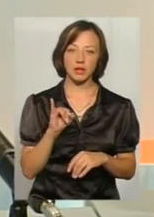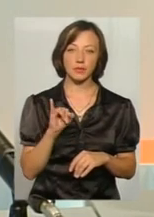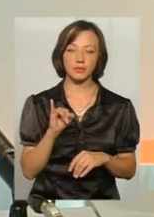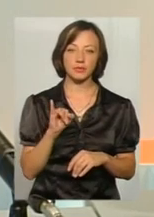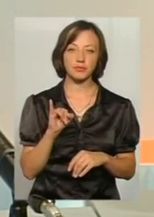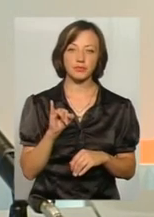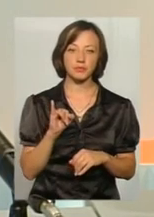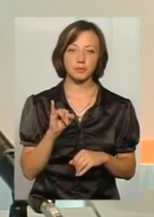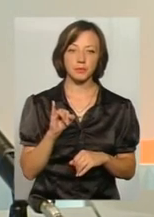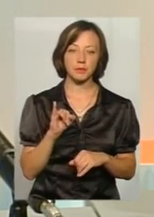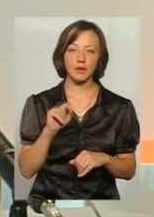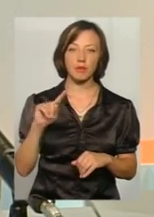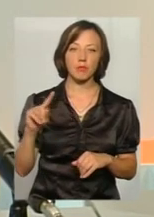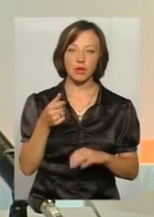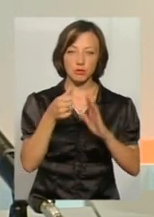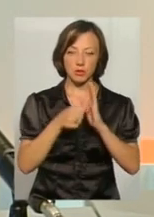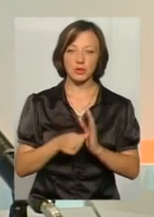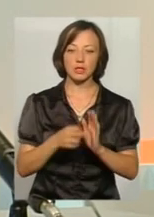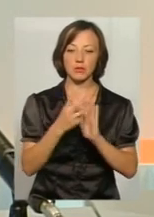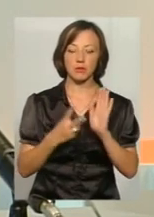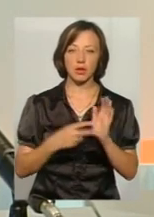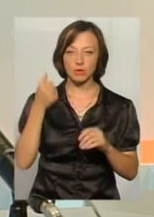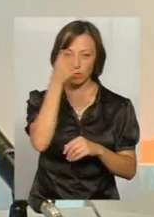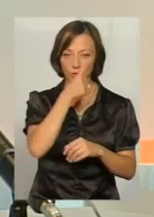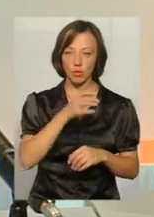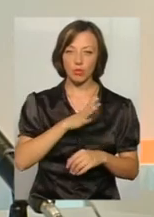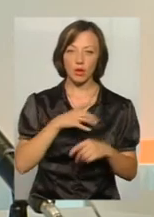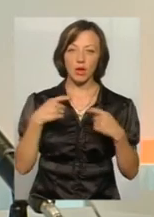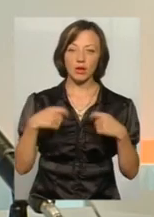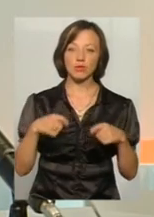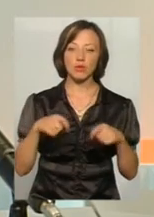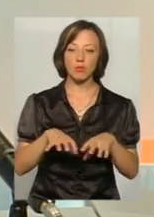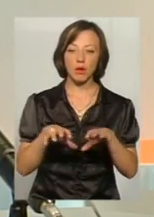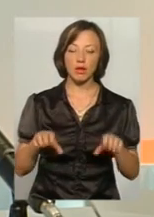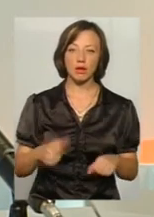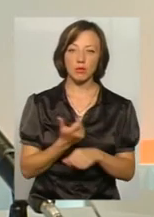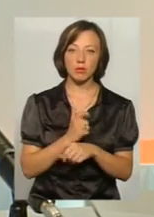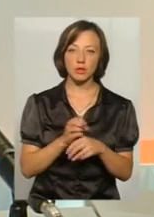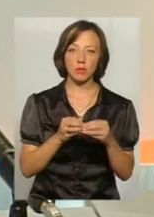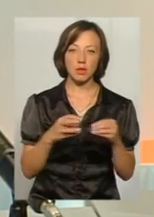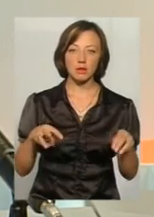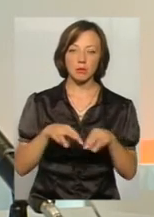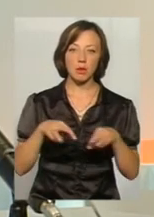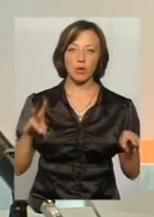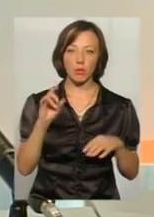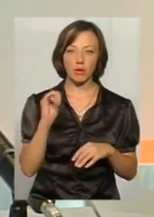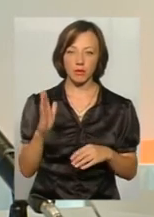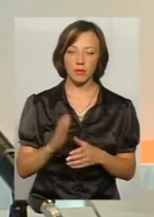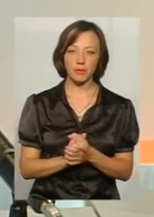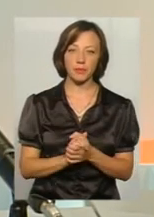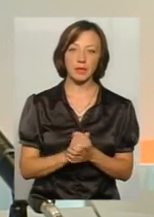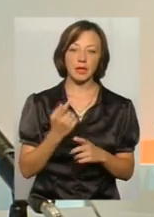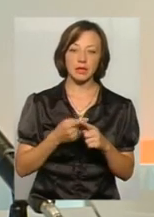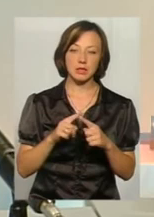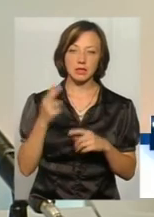в першому півріччі 2017 року було реалізовано майна на більш, ніж 15 мільйонів. Тобто ці